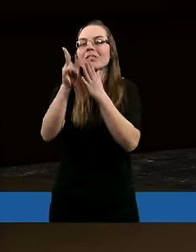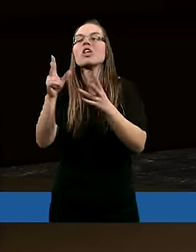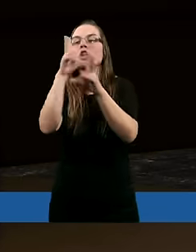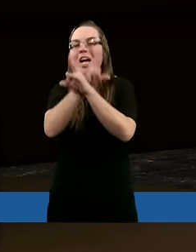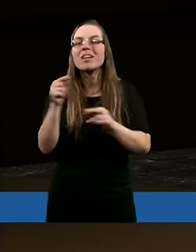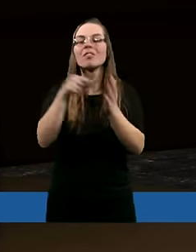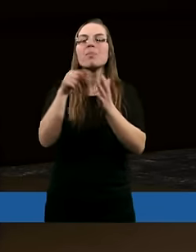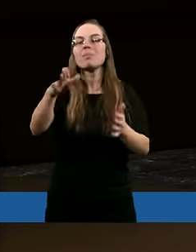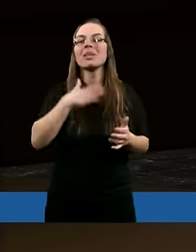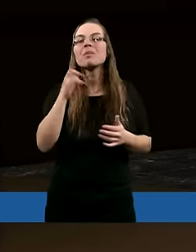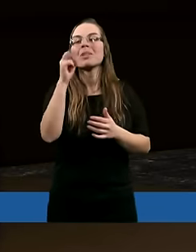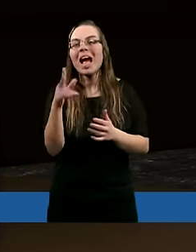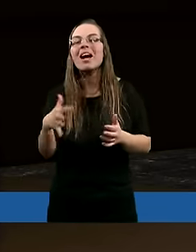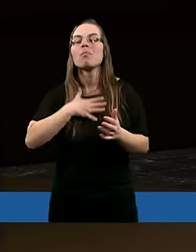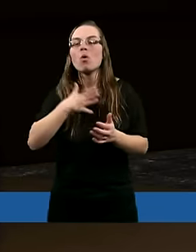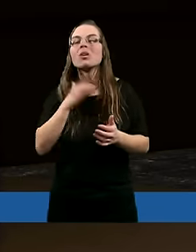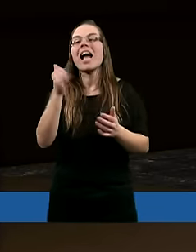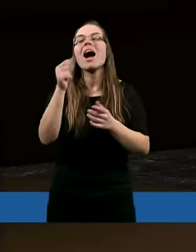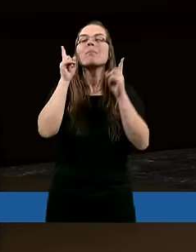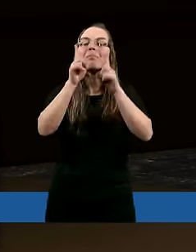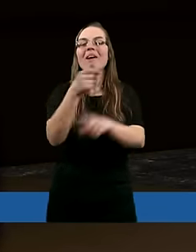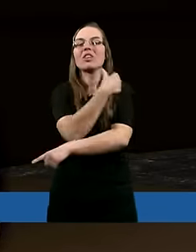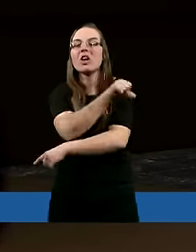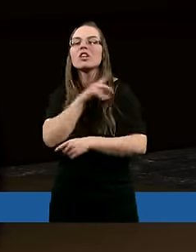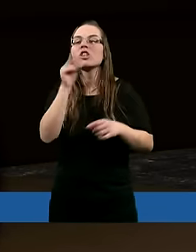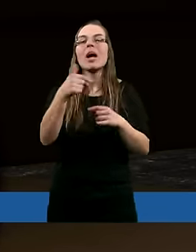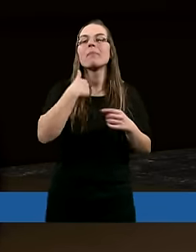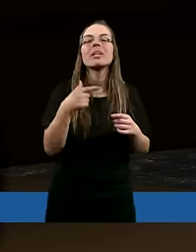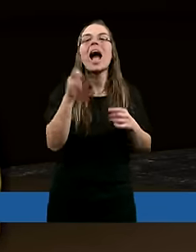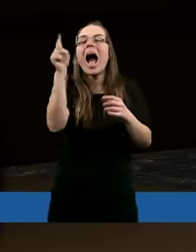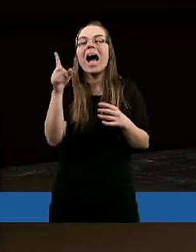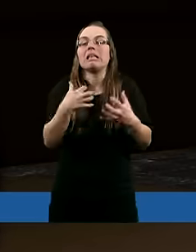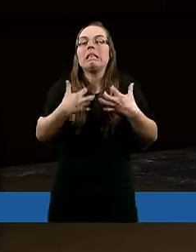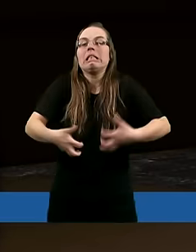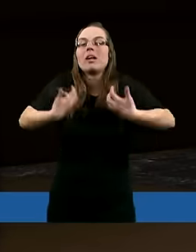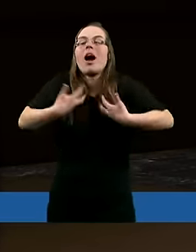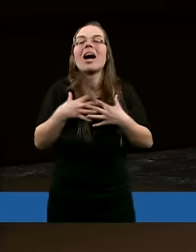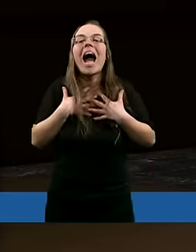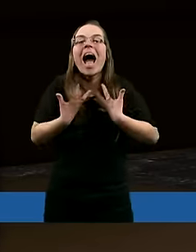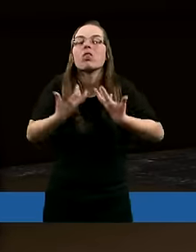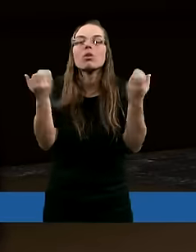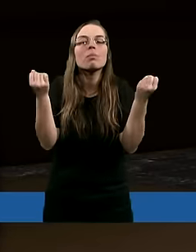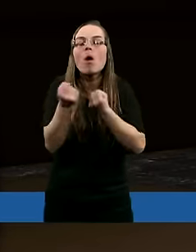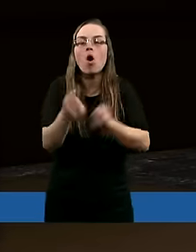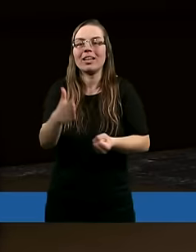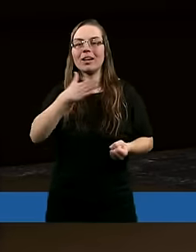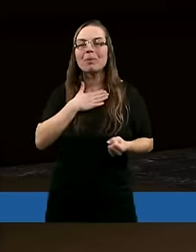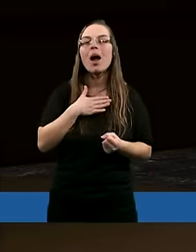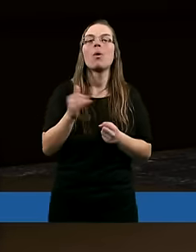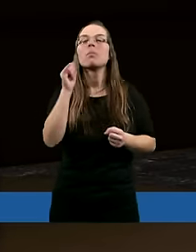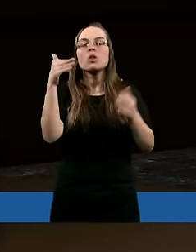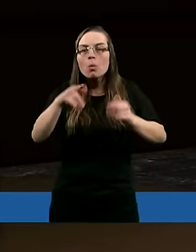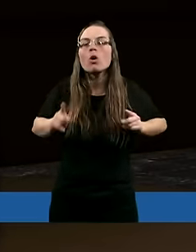to rzeczywiście mieliśmy takie poczucie, jak pierwsi chrześcijanie, że my po prostu, aż z nas skipiała ta radość, że tyle, żeśmy mogli